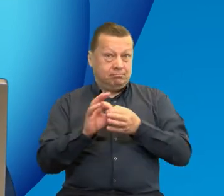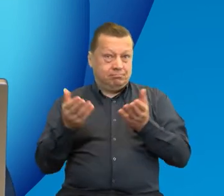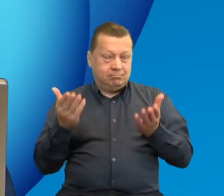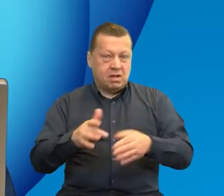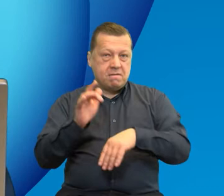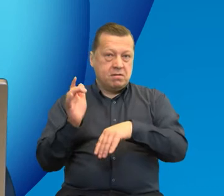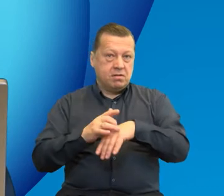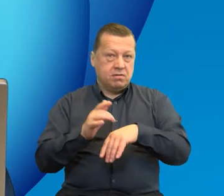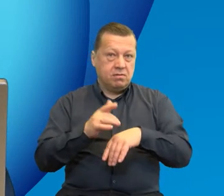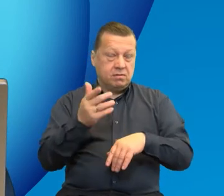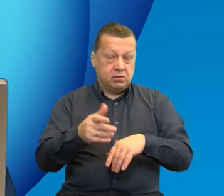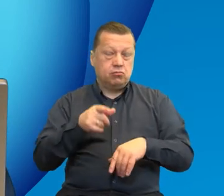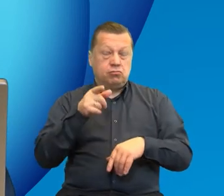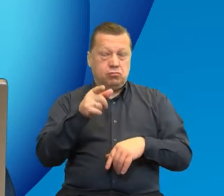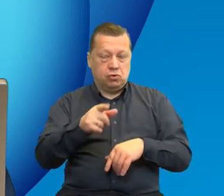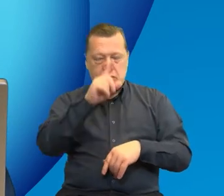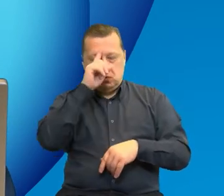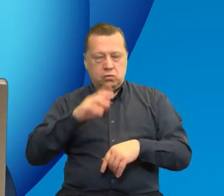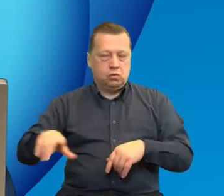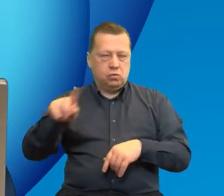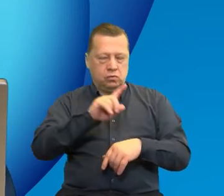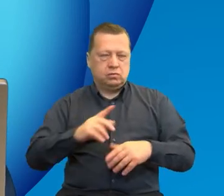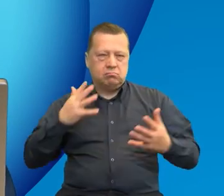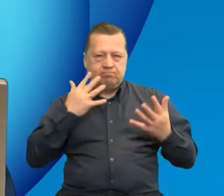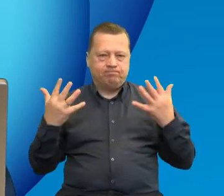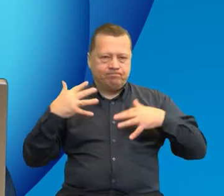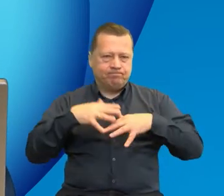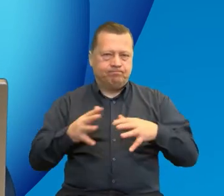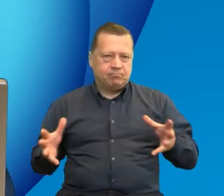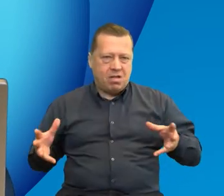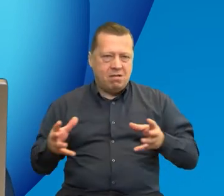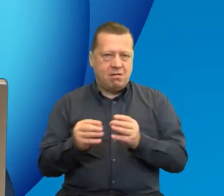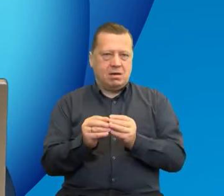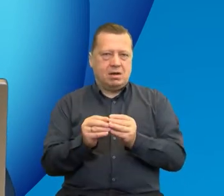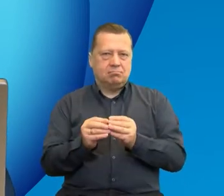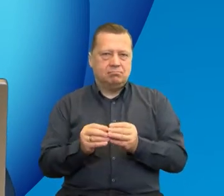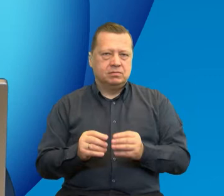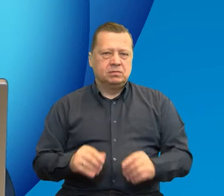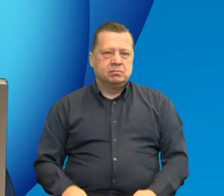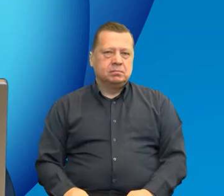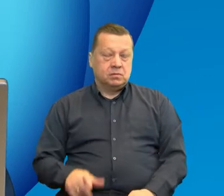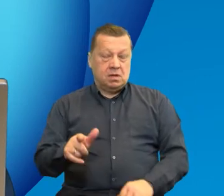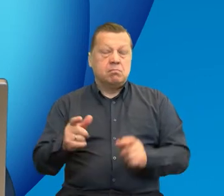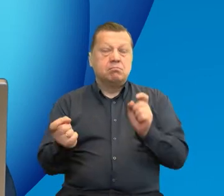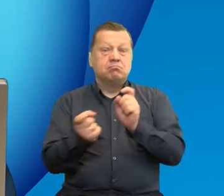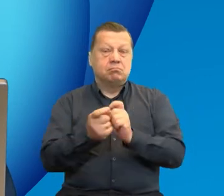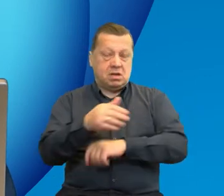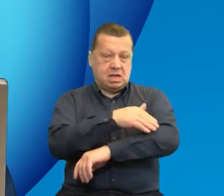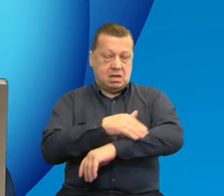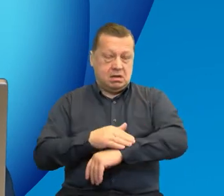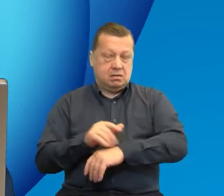właśnie rezultaty bardzo jednoczą społeczności, które właśnie funkcjonują w regionach przegranicznych.